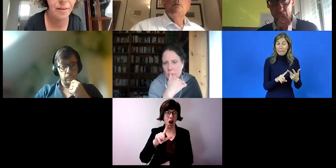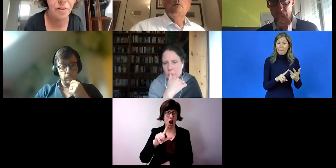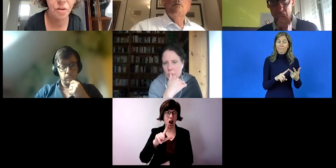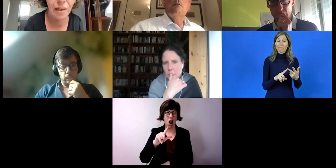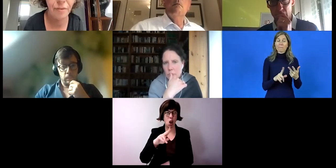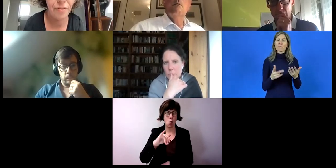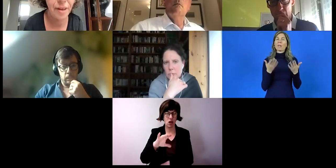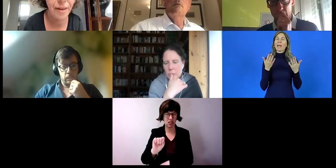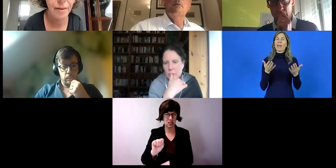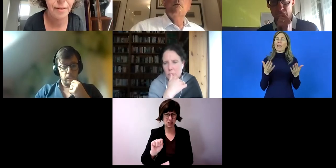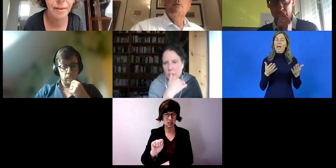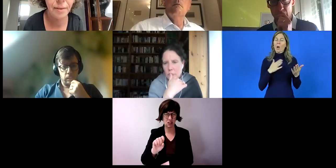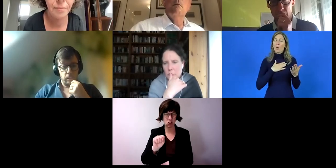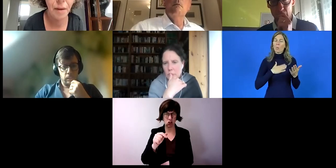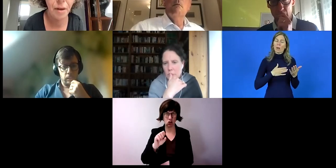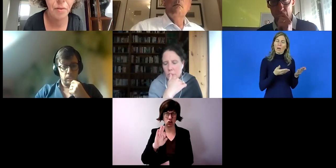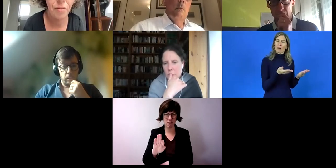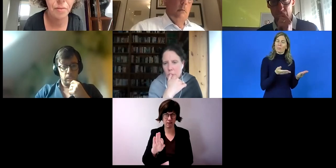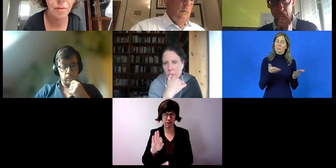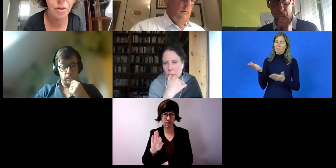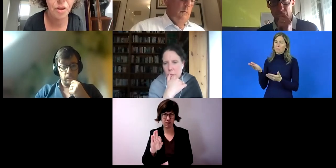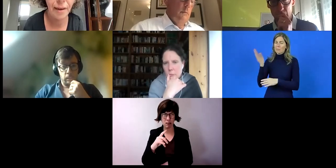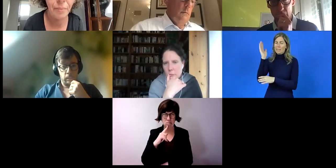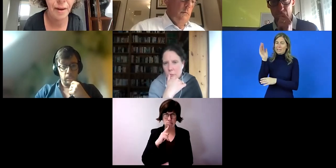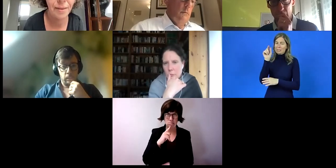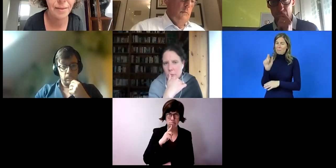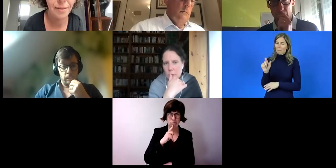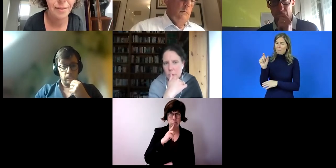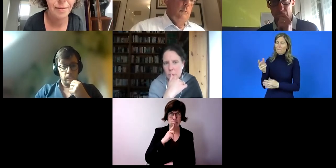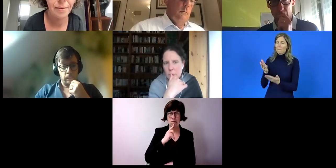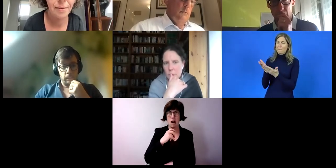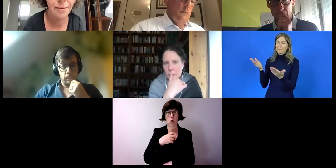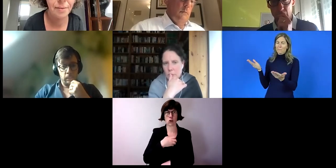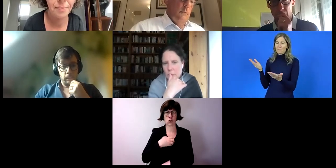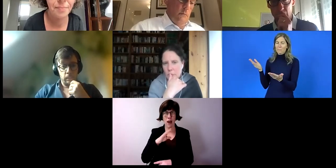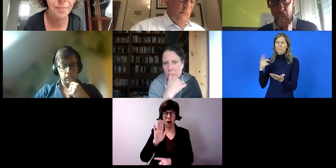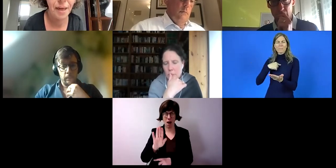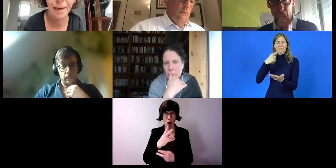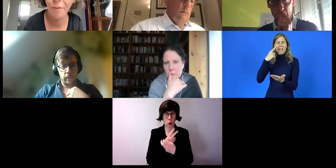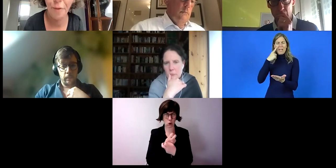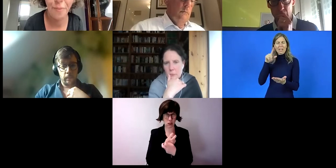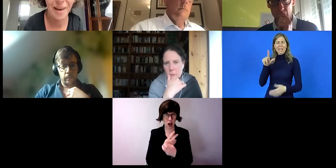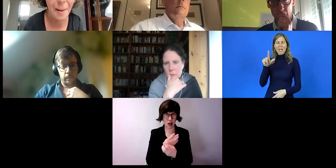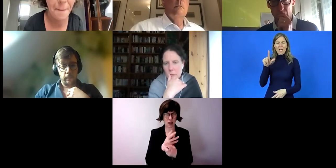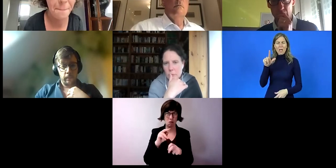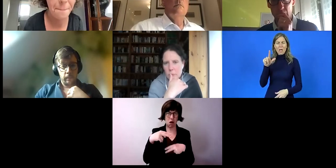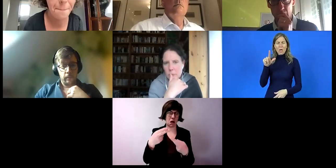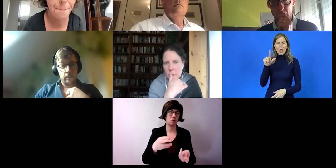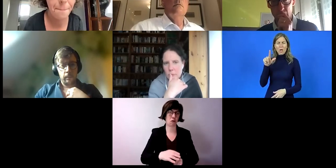erwähnt, Steff, aber auch die Steiermark an Herrn Wolfmeier.